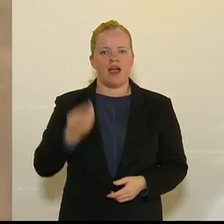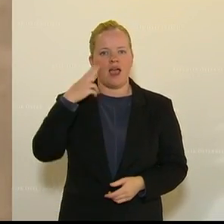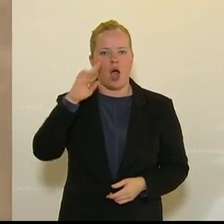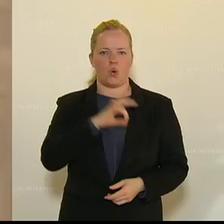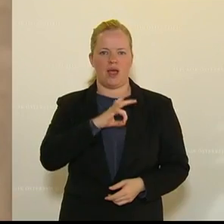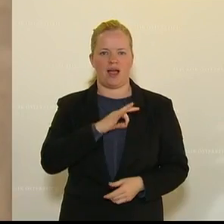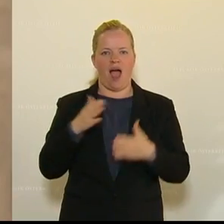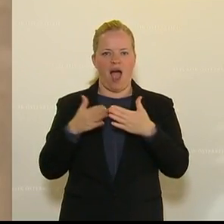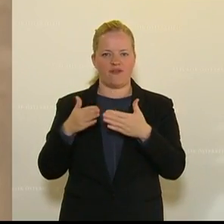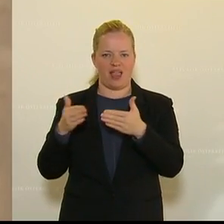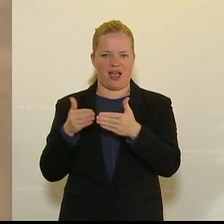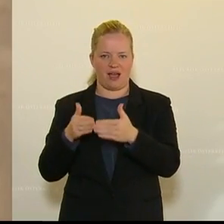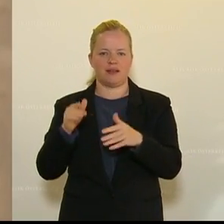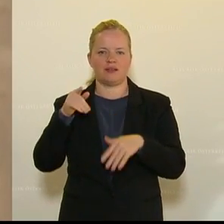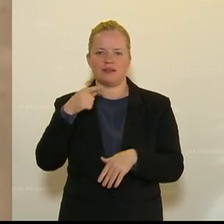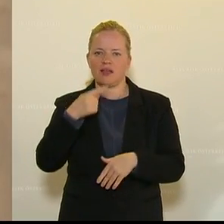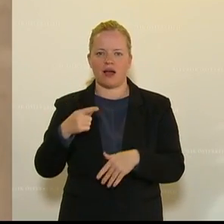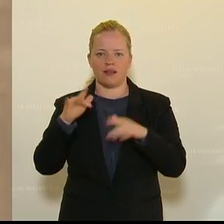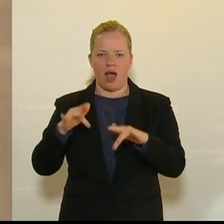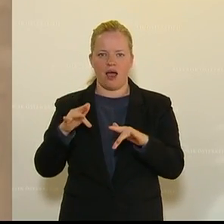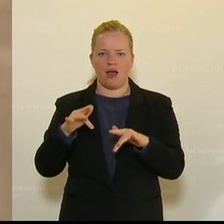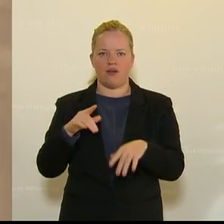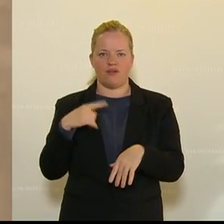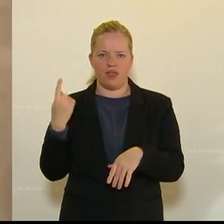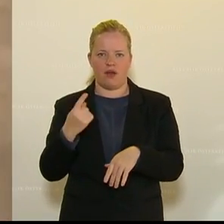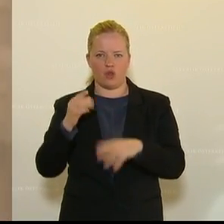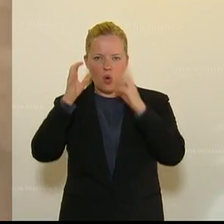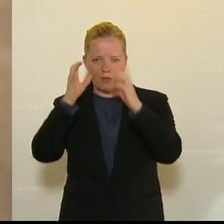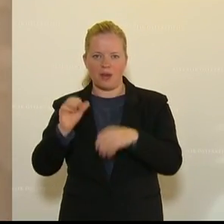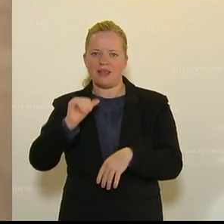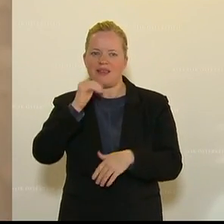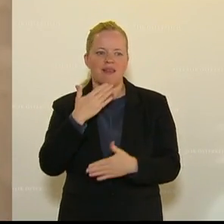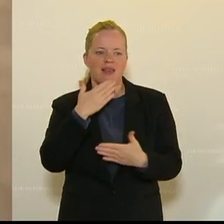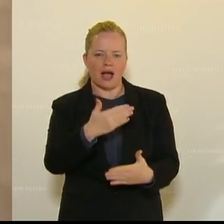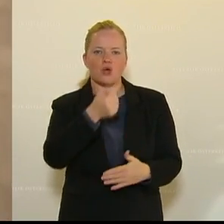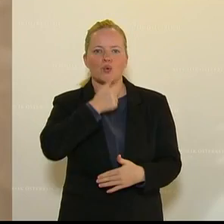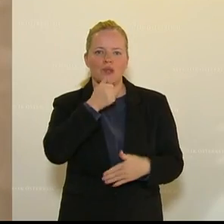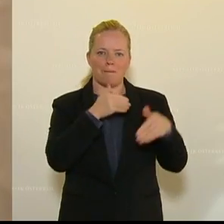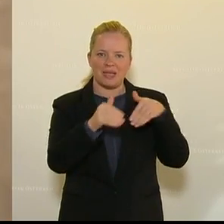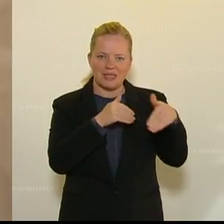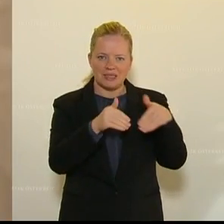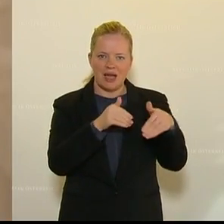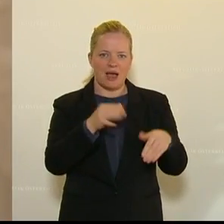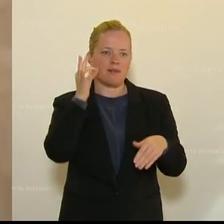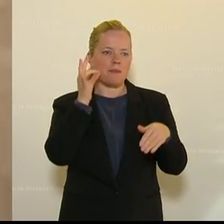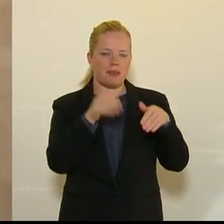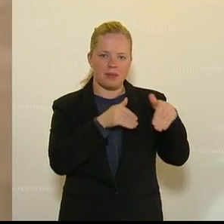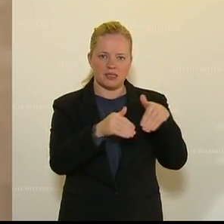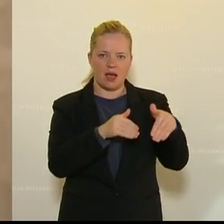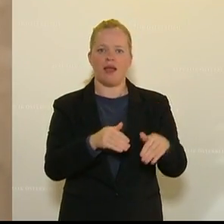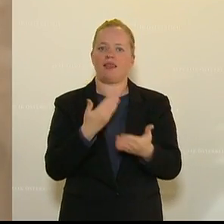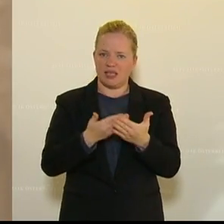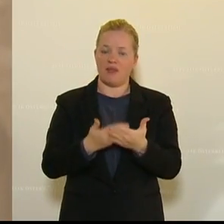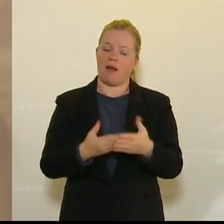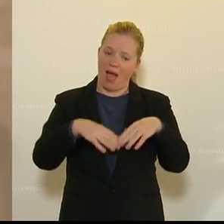wir tun von Seiten der ÖVP nicht danken den grünen Ministerinnen und Ministern, dann sage ich hier eingangs ein